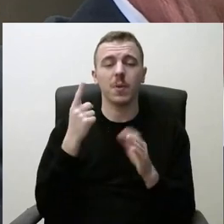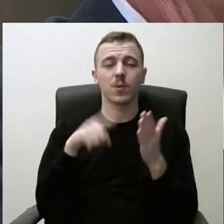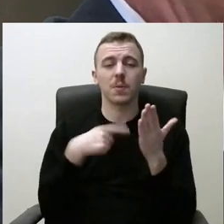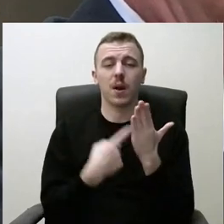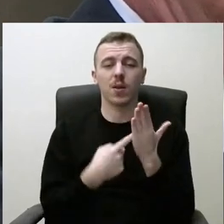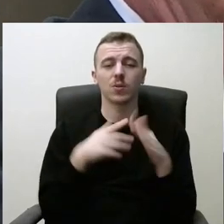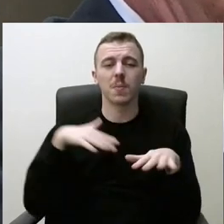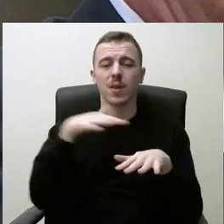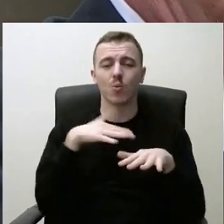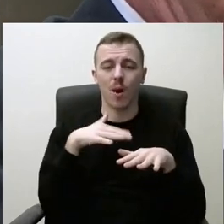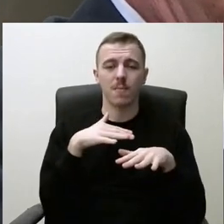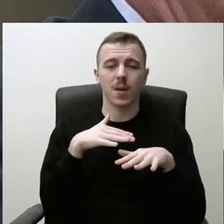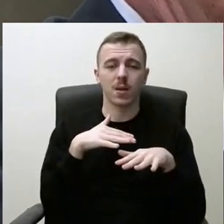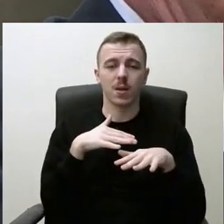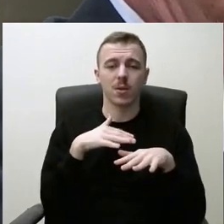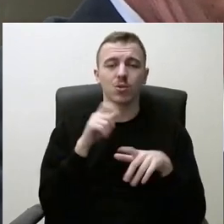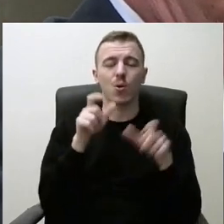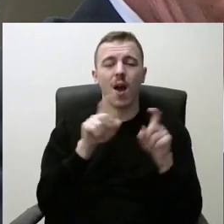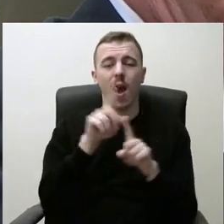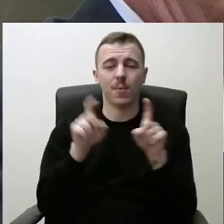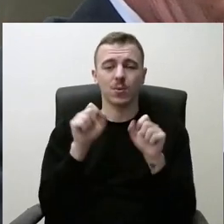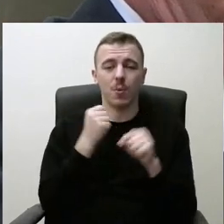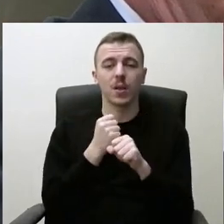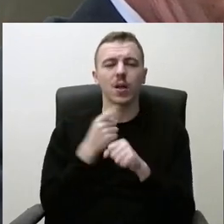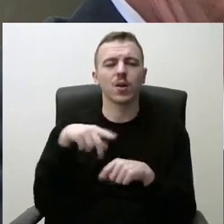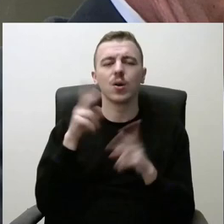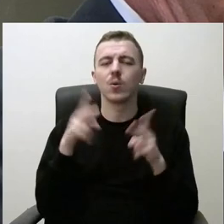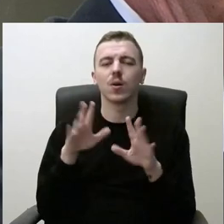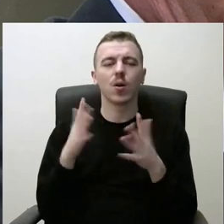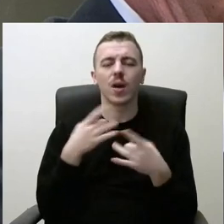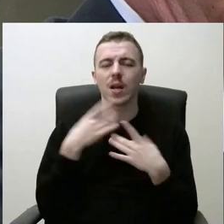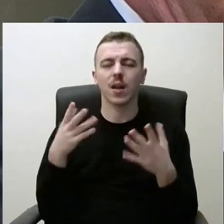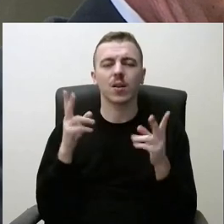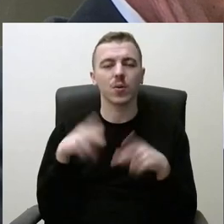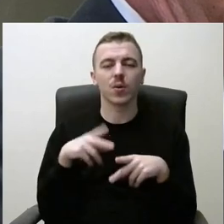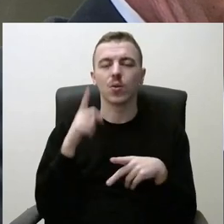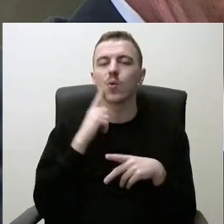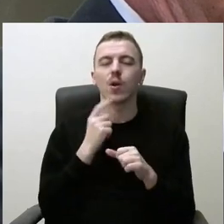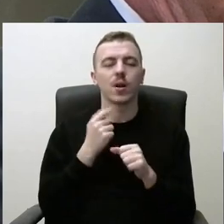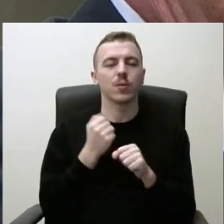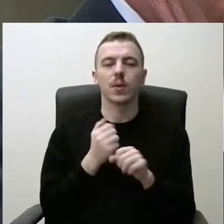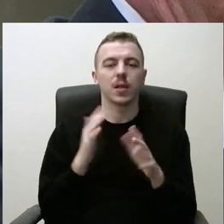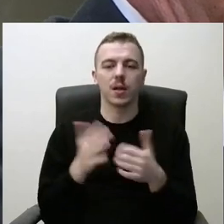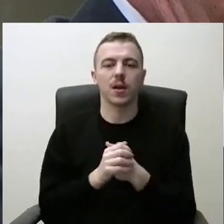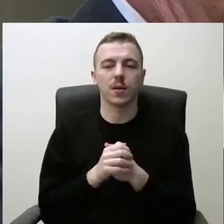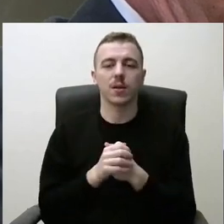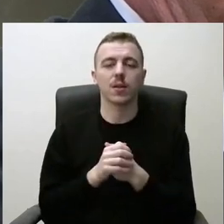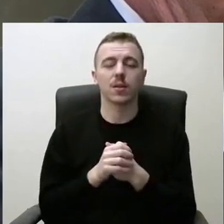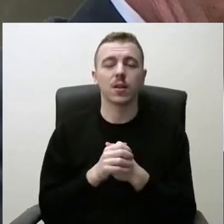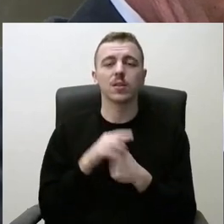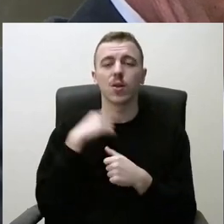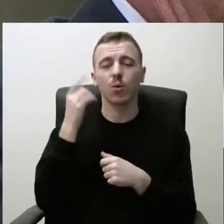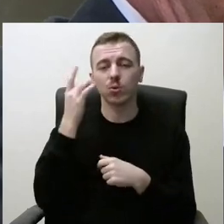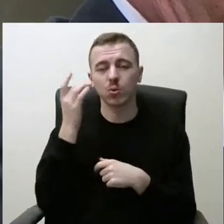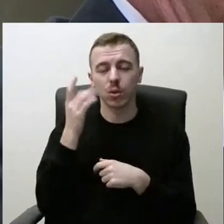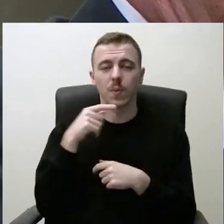bendruomenės, padaryti žmonėm apklausą, ko jiems reikia, kokiu renginiu jie labiausiai norėtų. Nes daug tada sužinome, mes